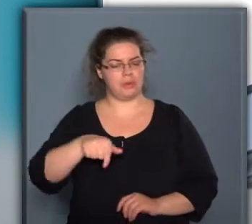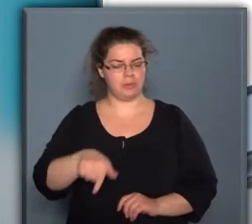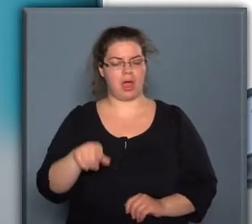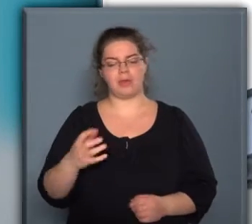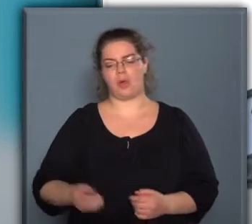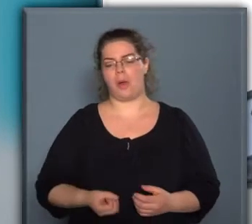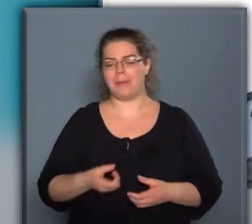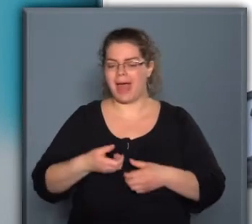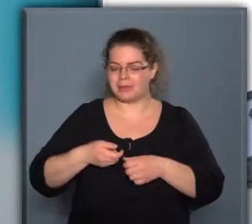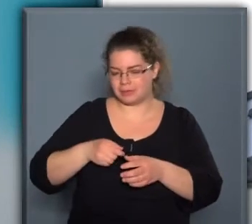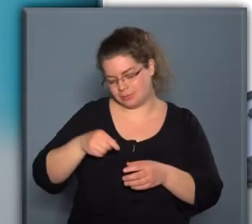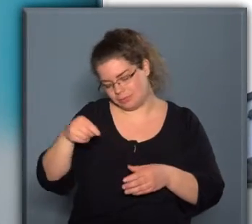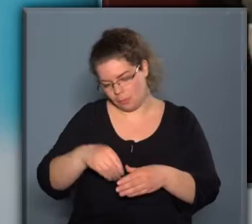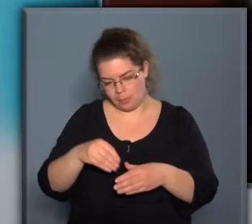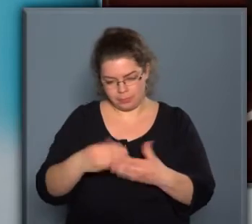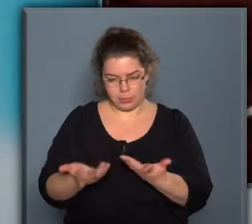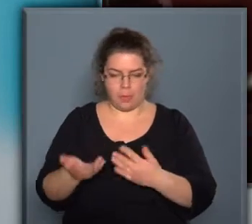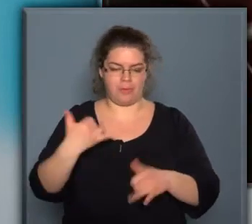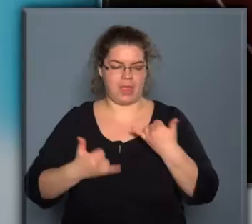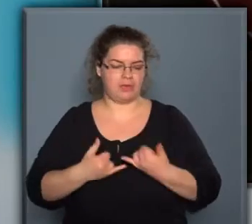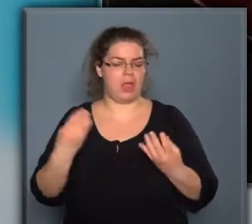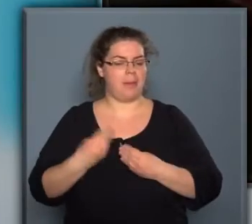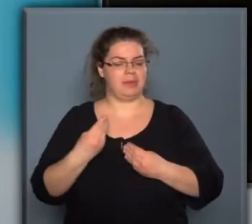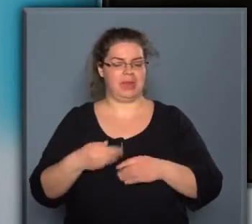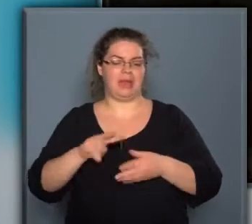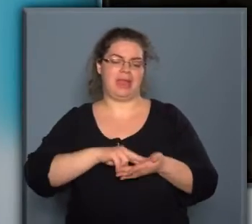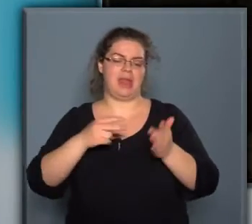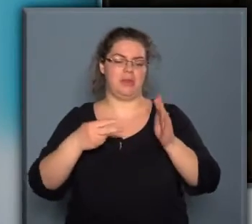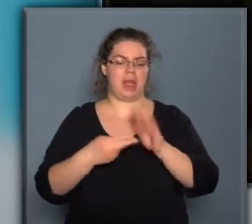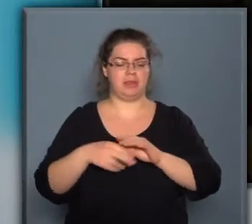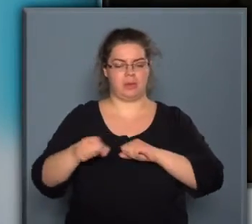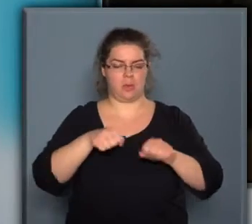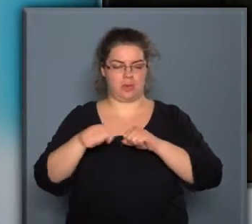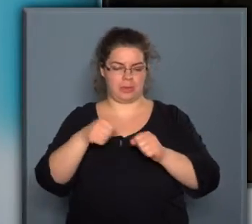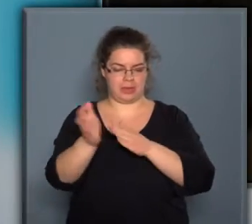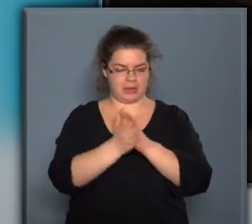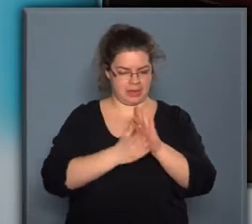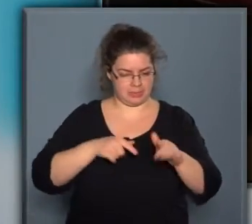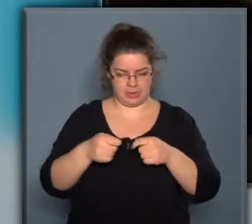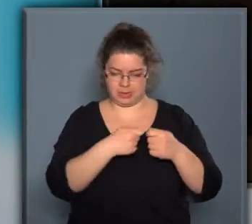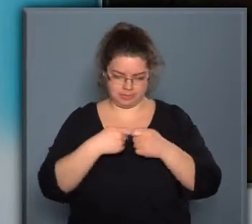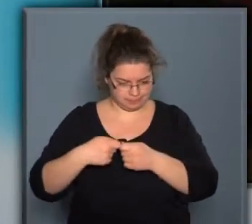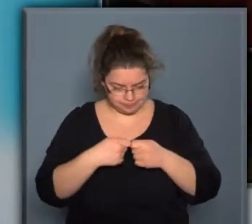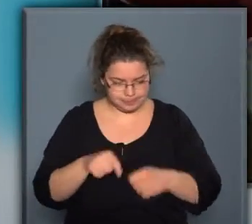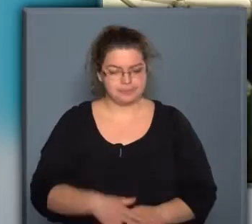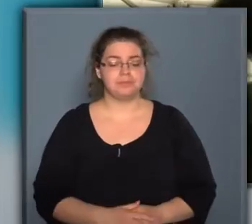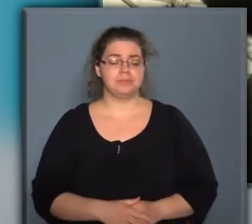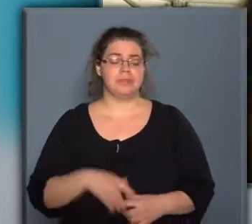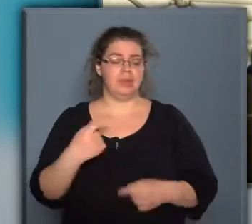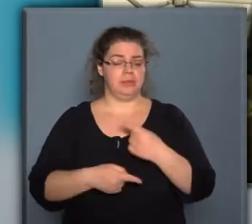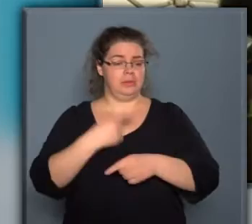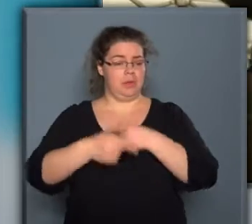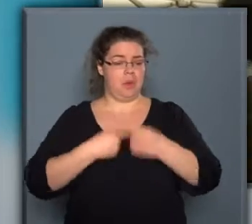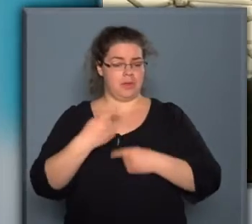kolbásztöltő verseny, melynek megrendezését a kerületi önkormányzat kezdeményezte. A nem titkoltan hagyományteremtő célnal